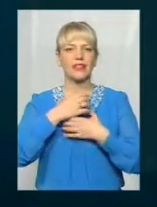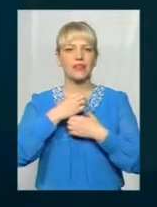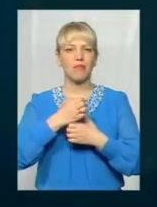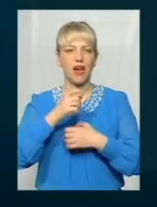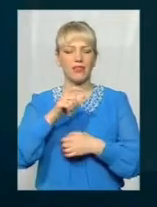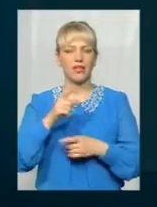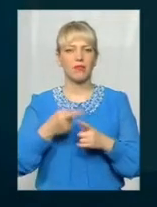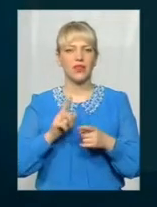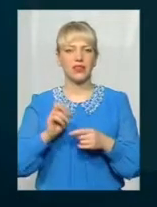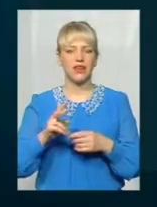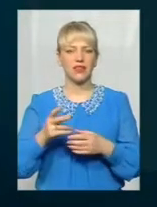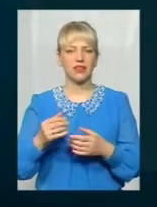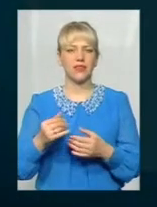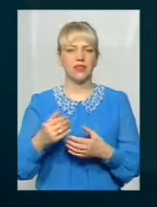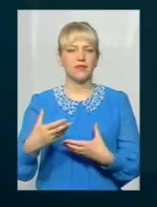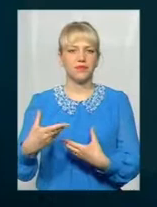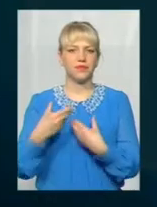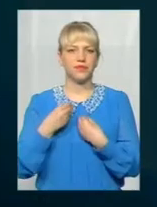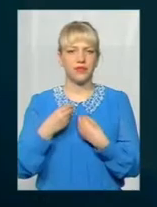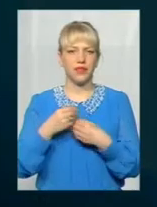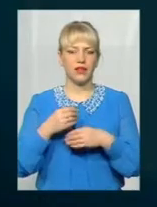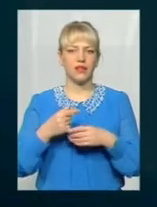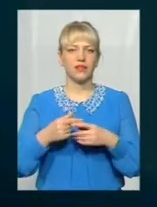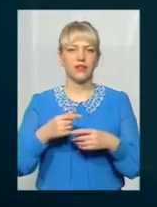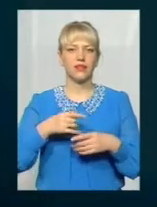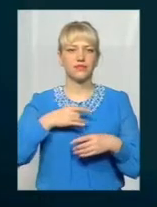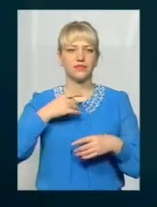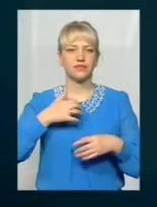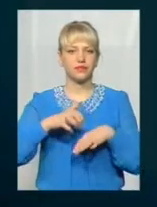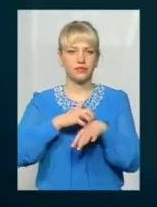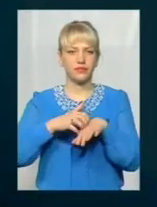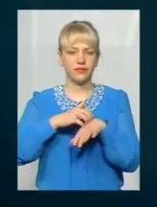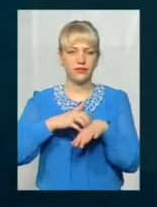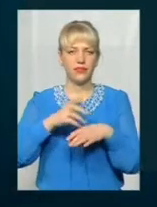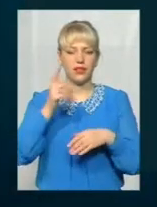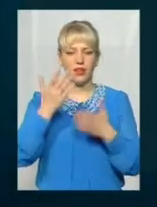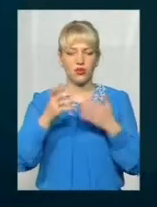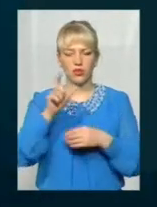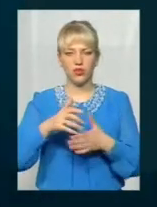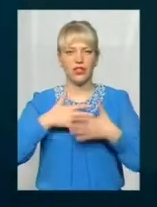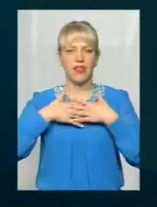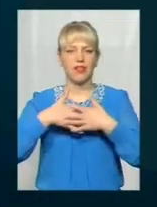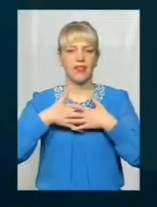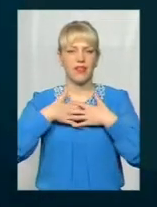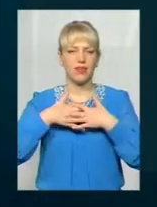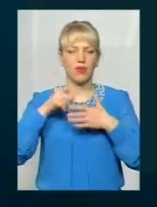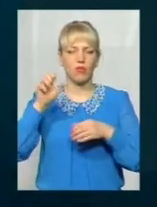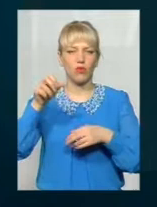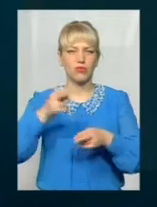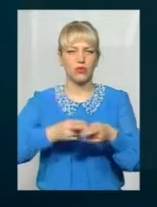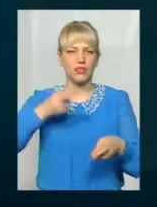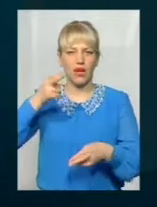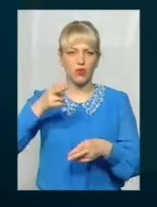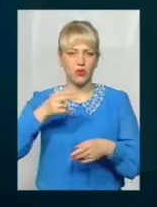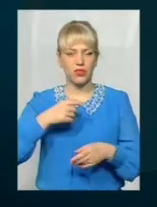подразнюючий фактор. Якщо асматік надихається таким димом, у нього може бути загостріння бронхіальної